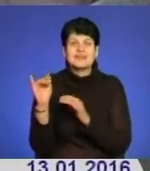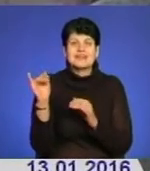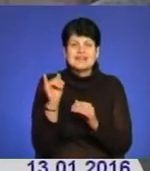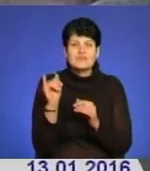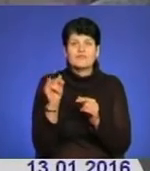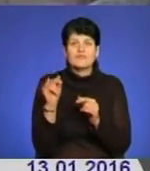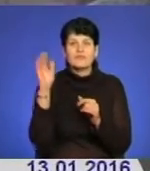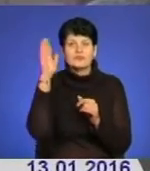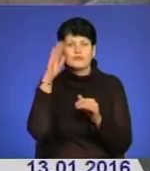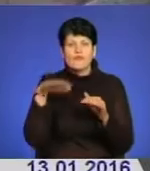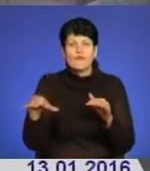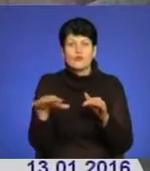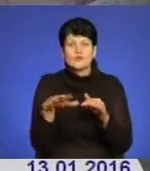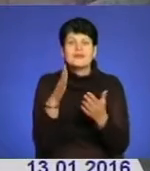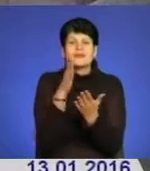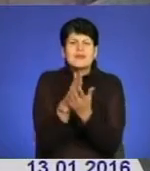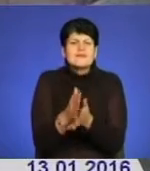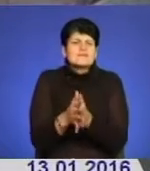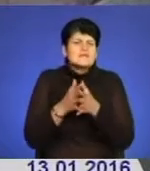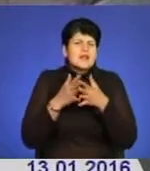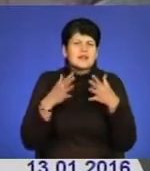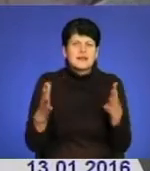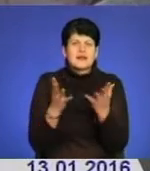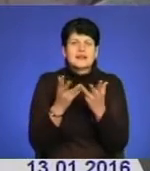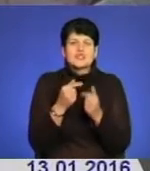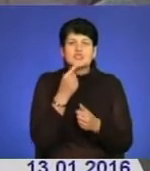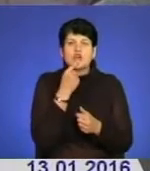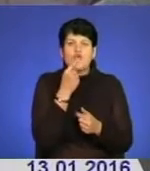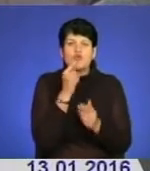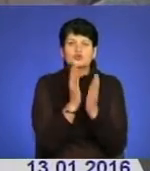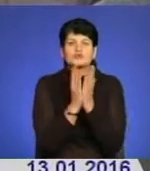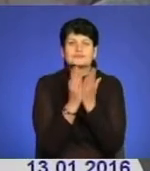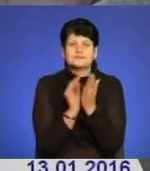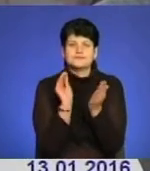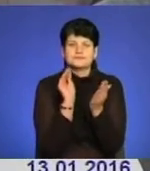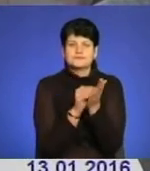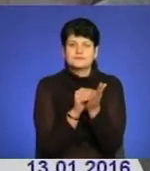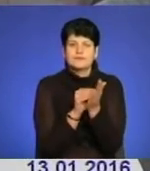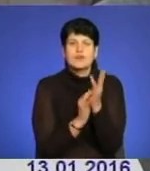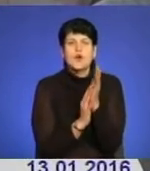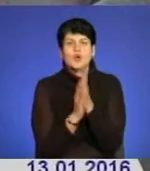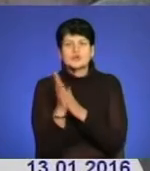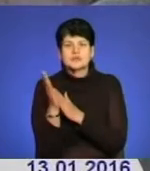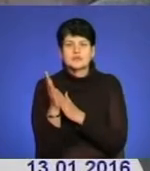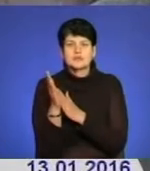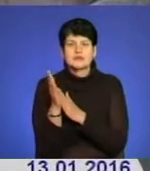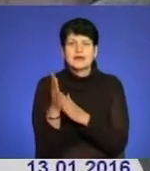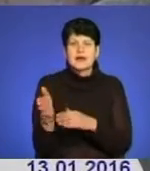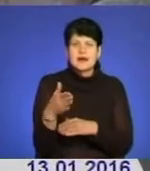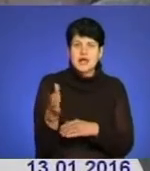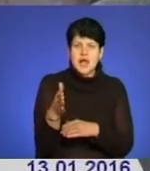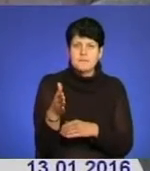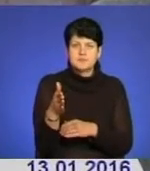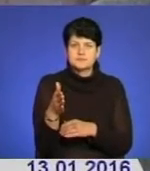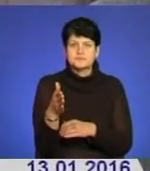акваторіях є велика кількість червонокнижних видів, рослин, риби.